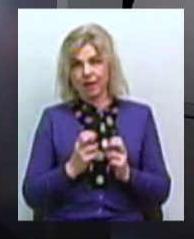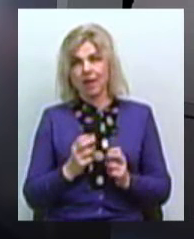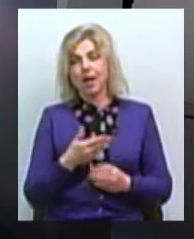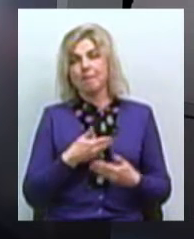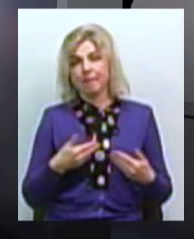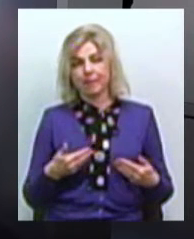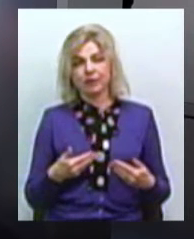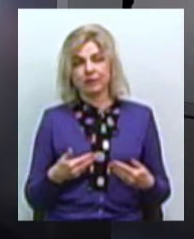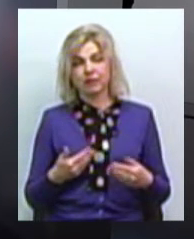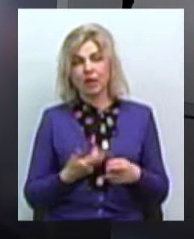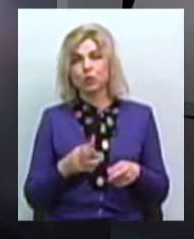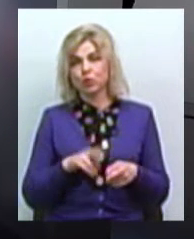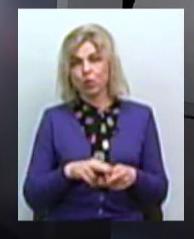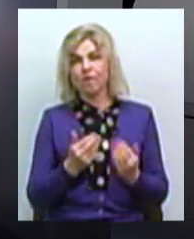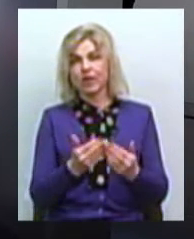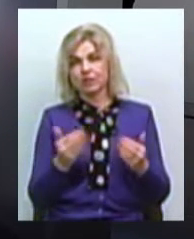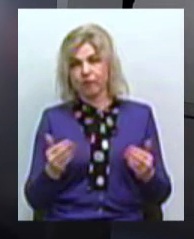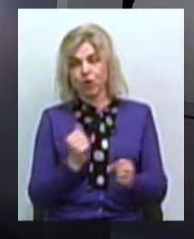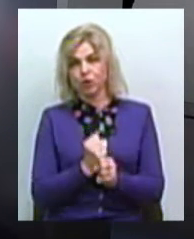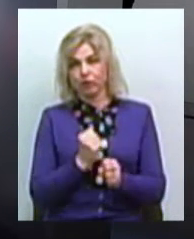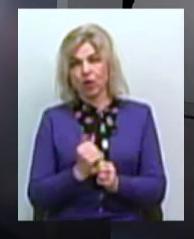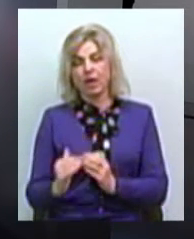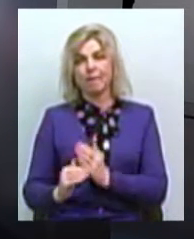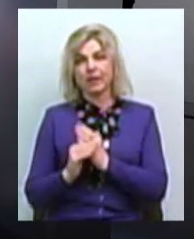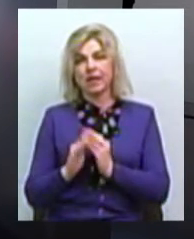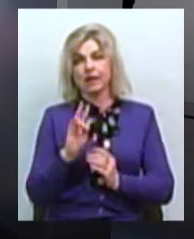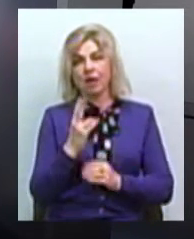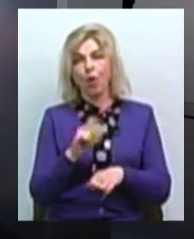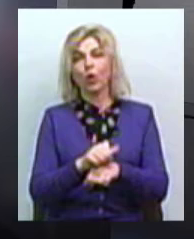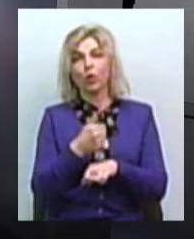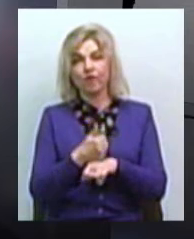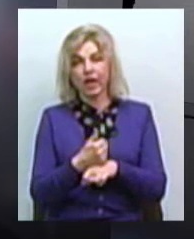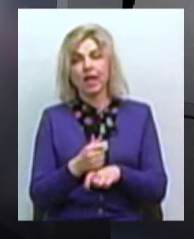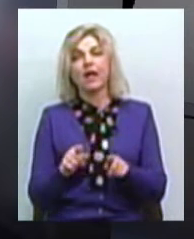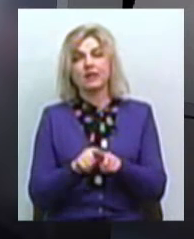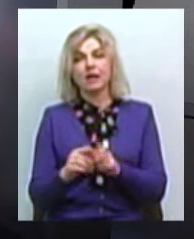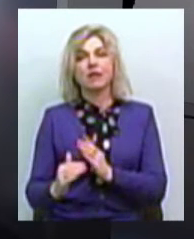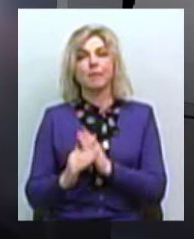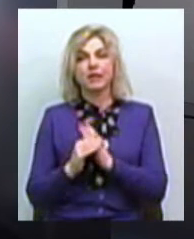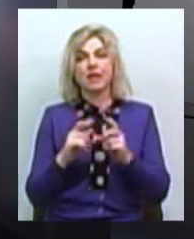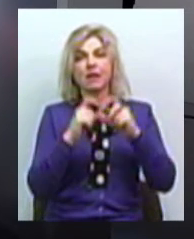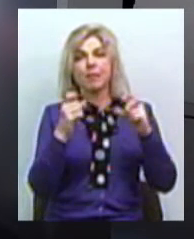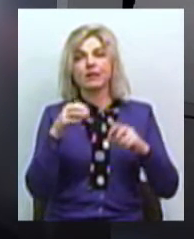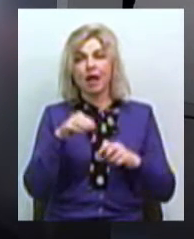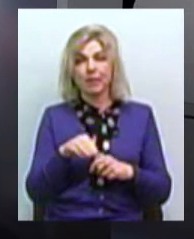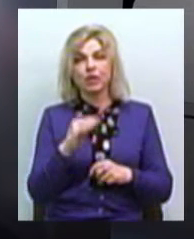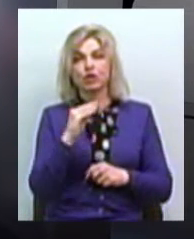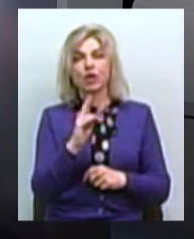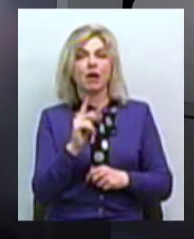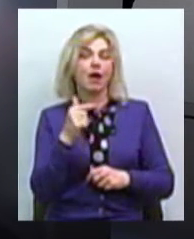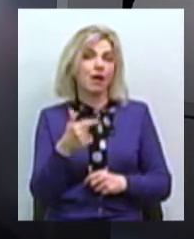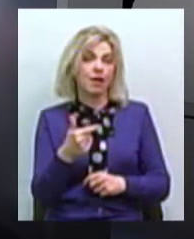Ми цю виставку створювали при підтримці Миколаївського голови, так само при підтримці Департаменту житлово-комунального господарства.